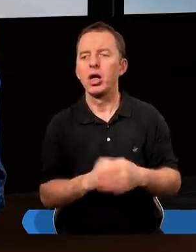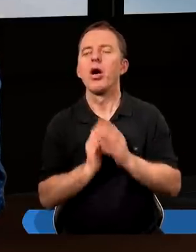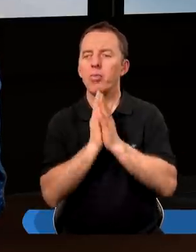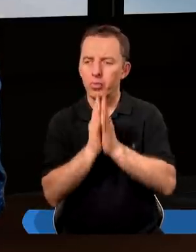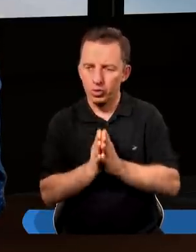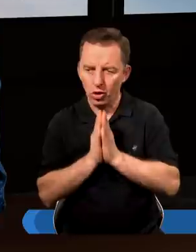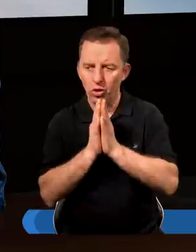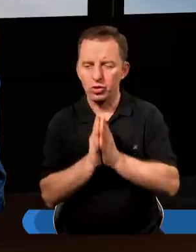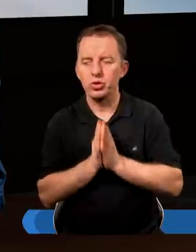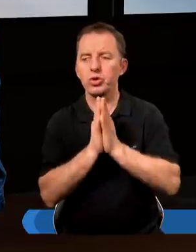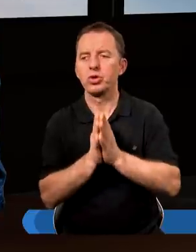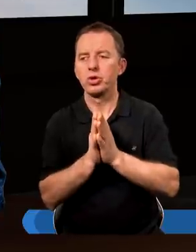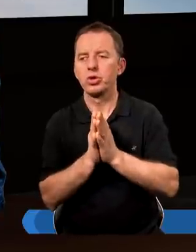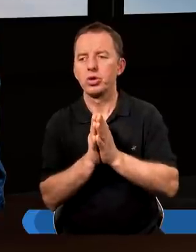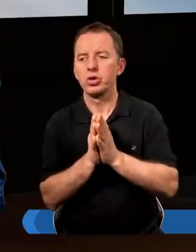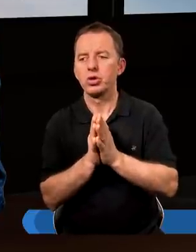prosić o